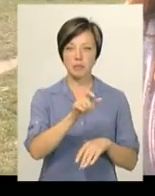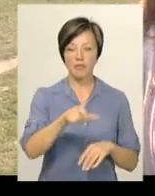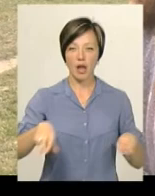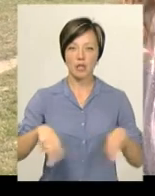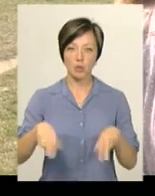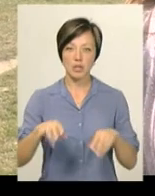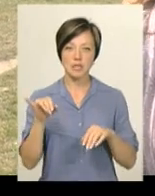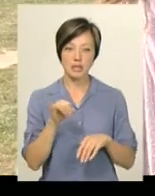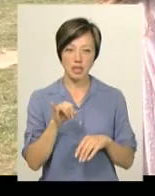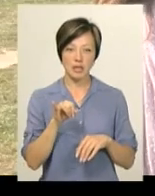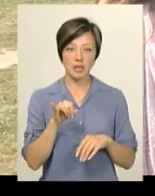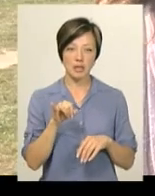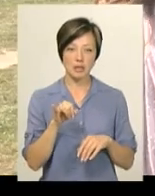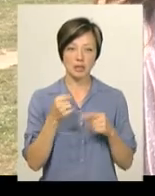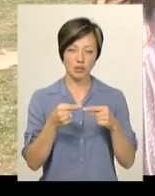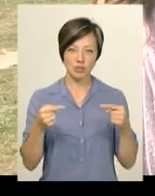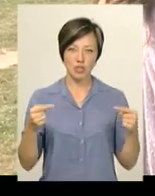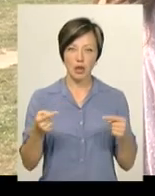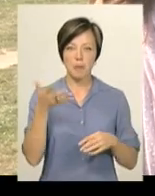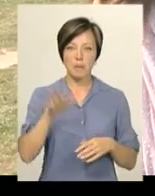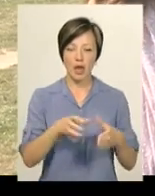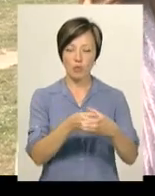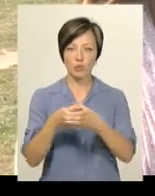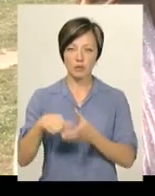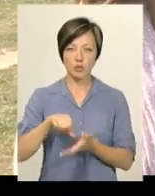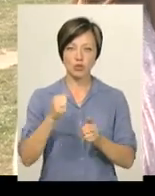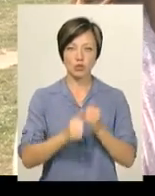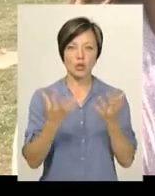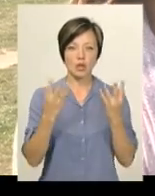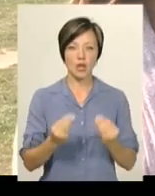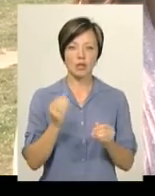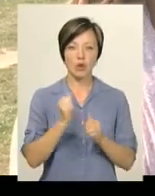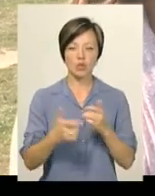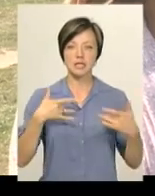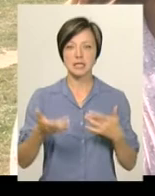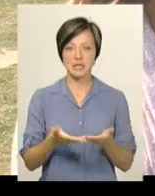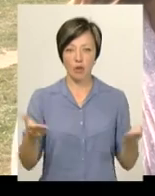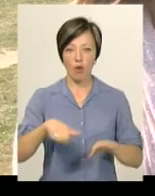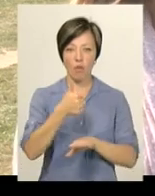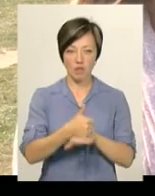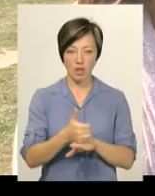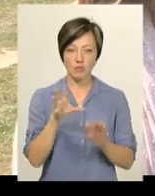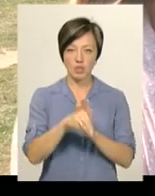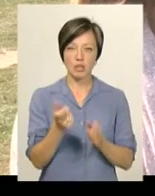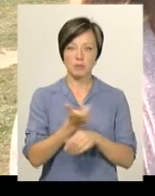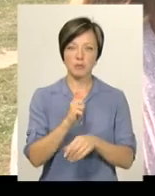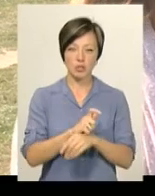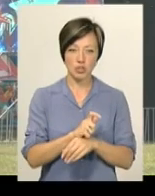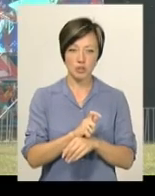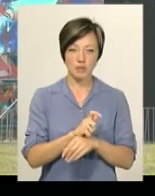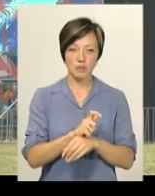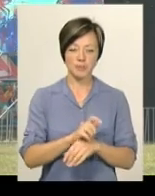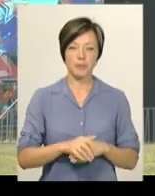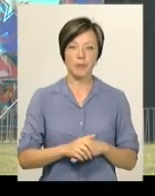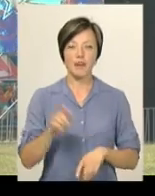танцюристи, також Киргизстану. Близько п'яти гуртів буде виступати щодня на кожній зі сцен. Головна сцена, звичайно, вміщатиме більше, зокрема і хедлайнери.